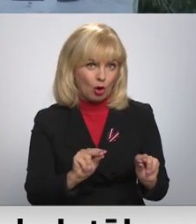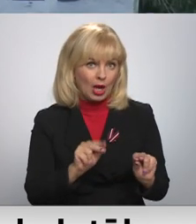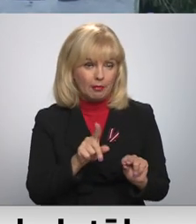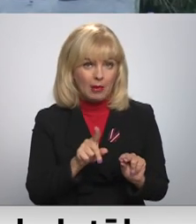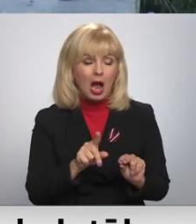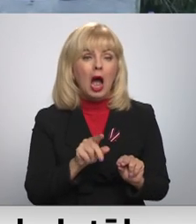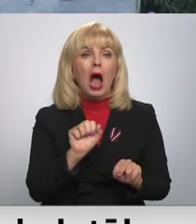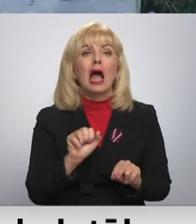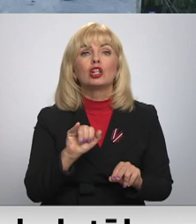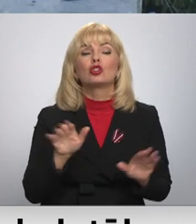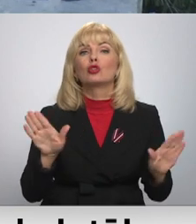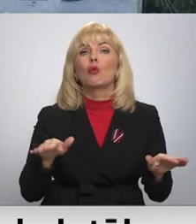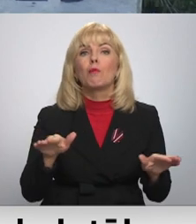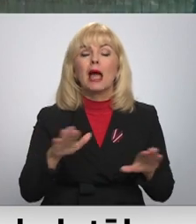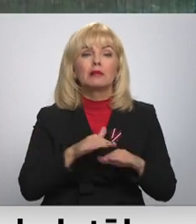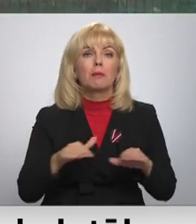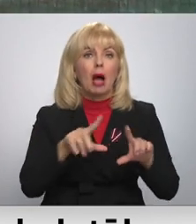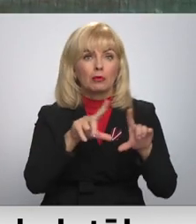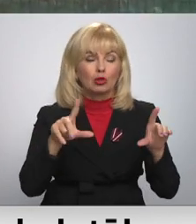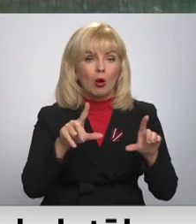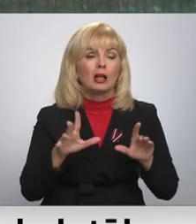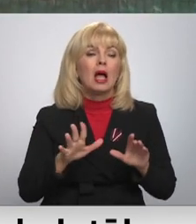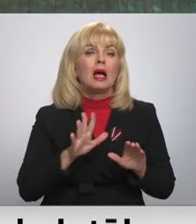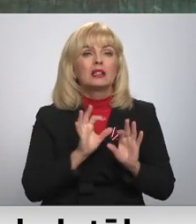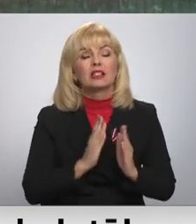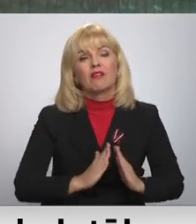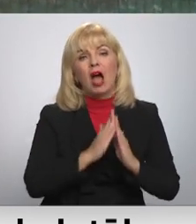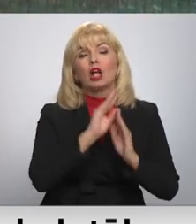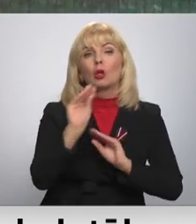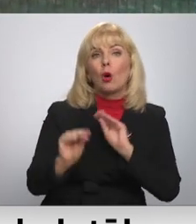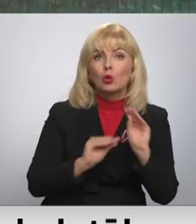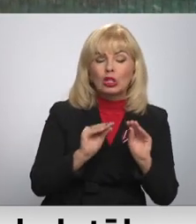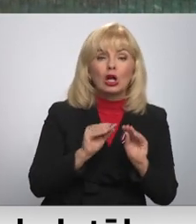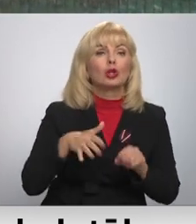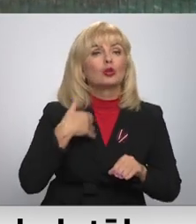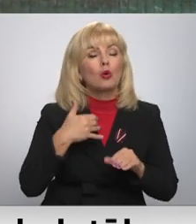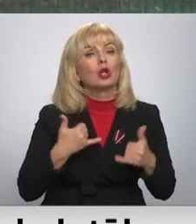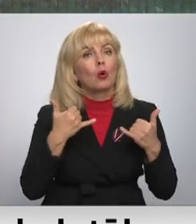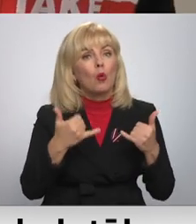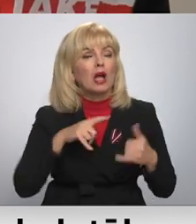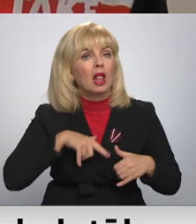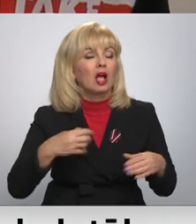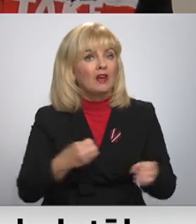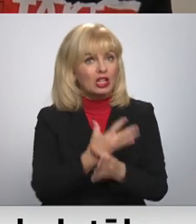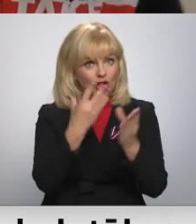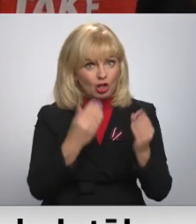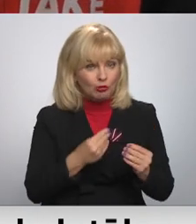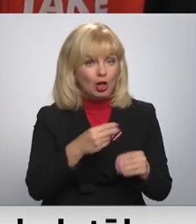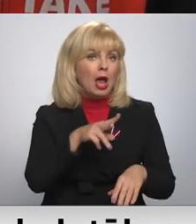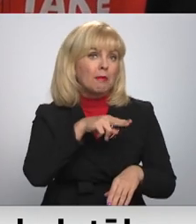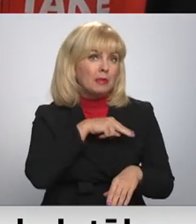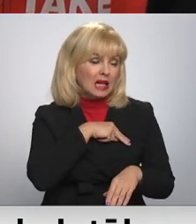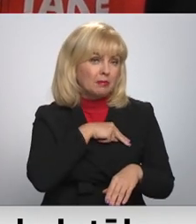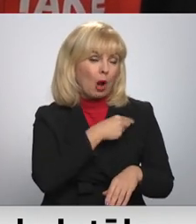Aizupes pamatskolas šotien sapostas svētkurotā. Arī skolēni par godu Latvijas dzimšanas dienai piesprauduši sarkan, bet